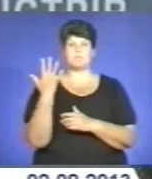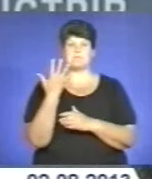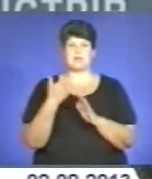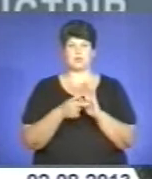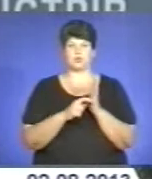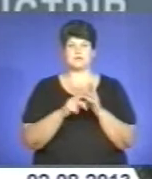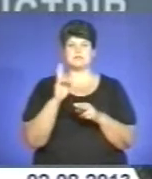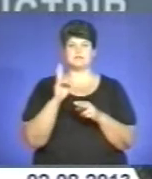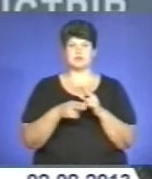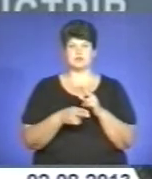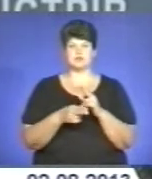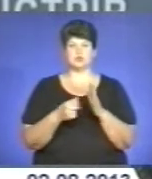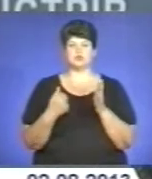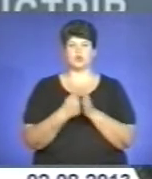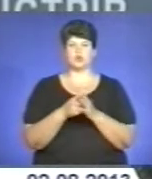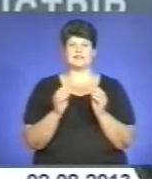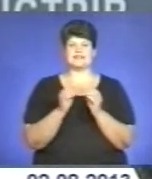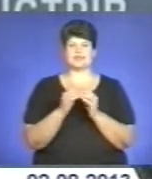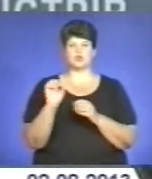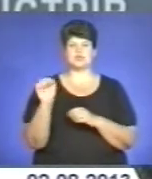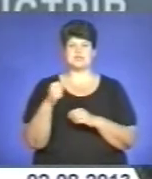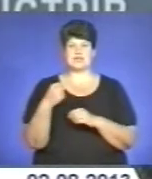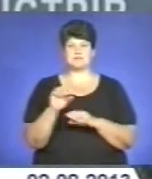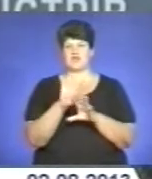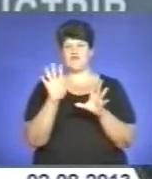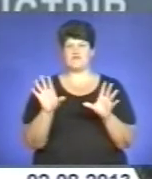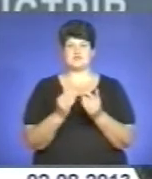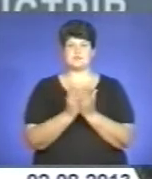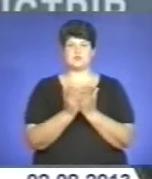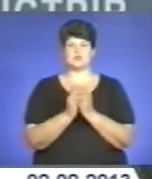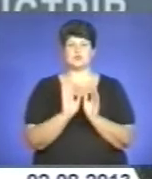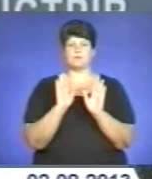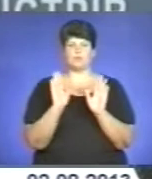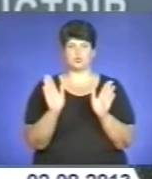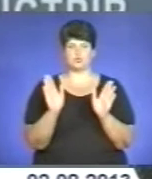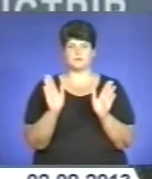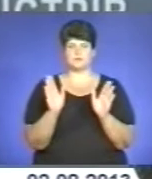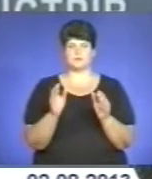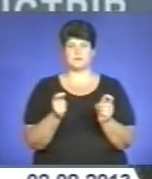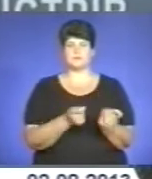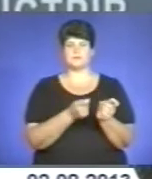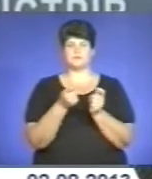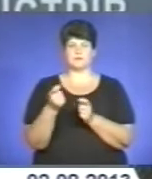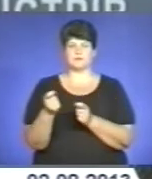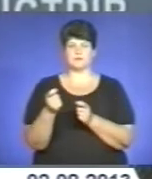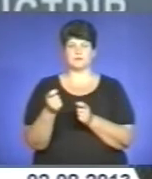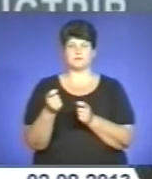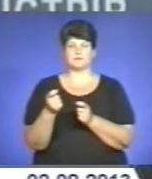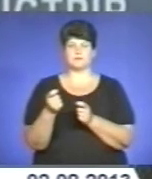завершено. До 10 серпня всі підручники будуть доставлені до